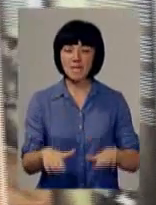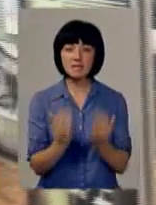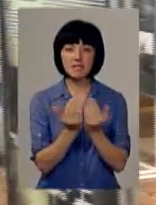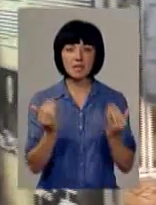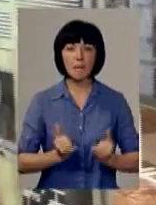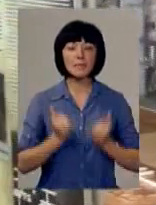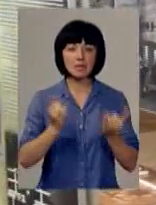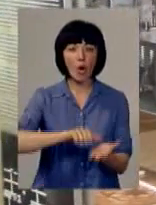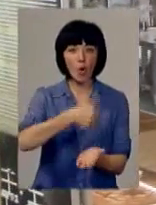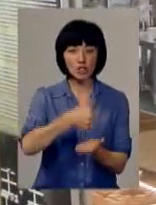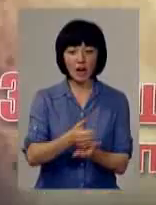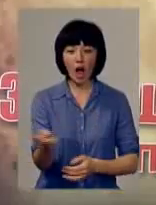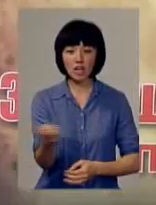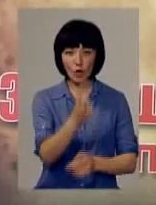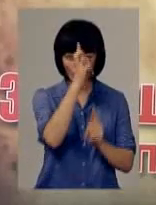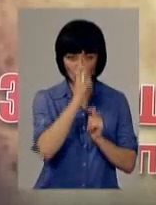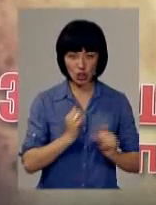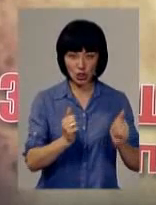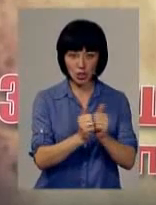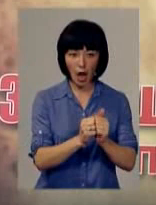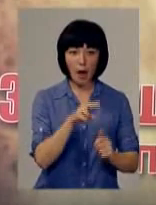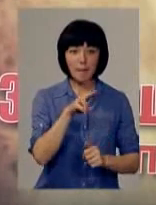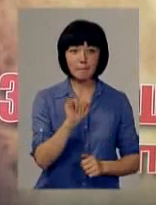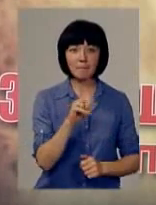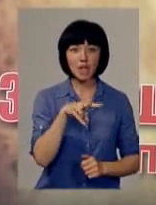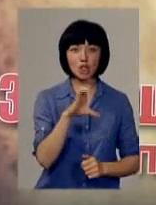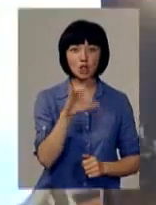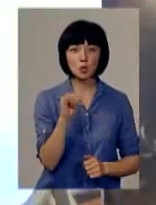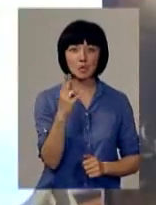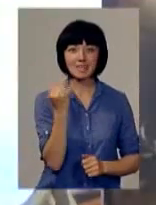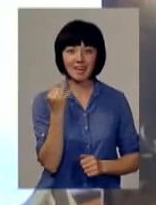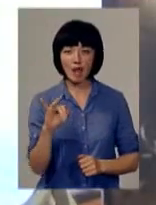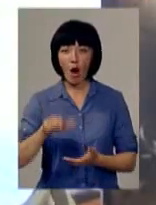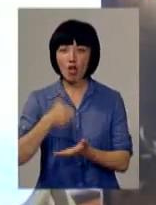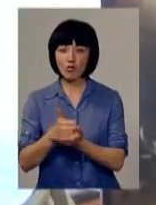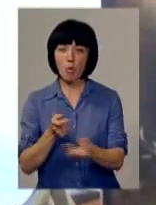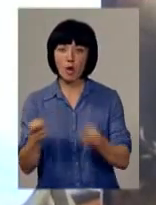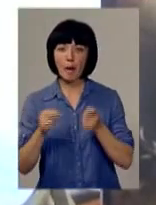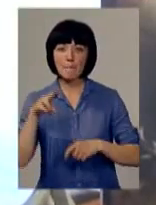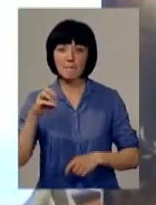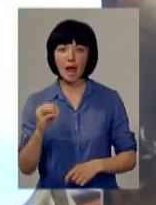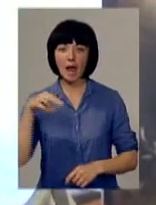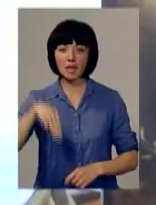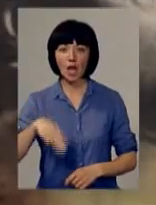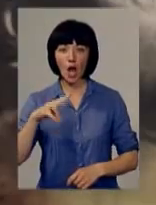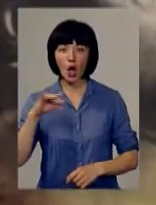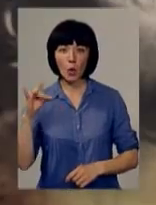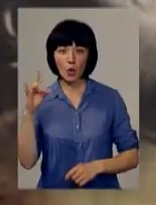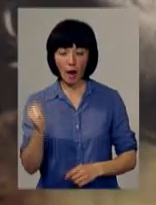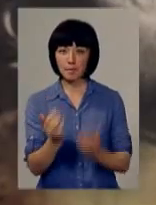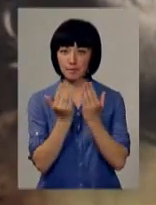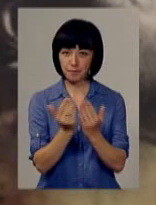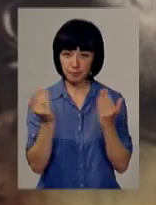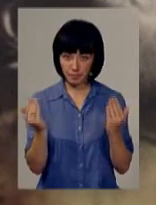присвячено очільникам двох держав – маршалу Йозефу Пілсуцькому та головному отаману Симону Петлюрі. Експонуватимуть